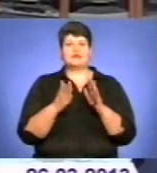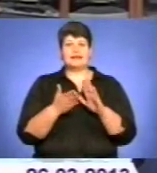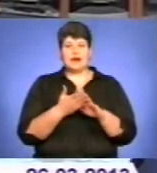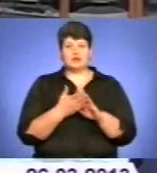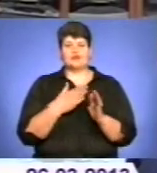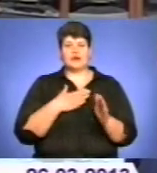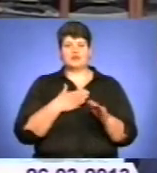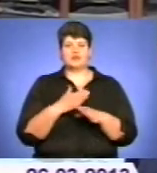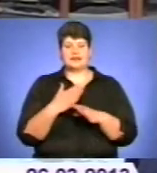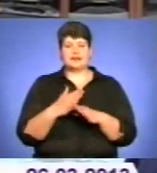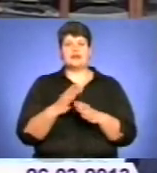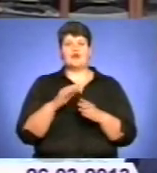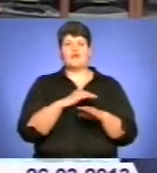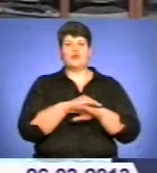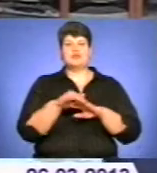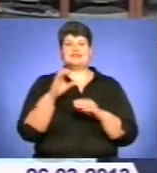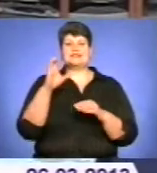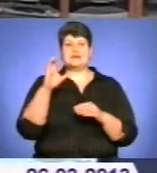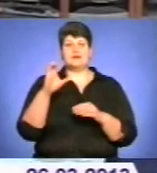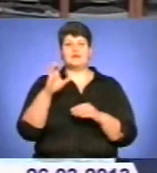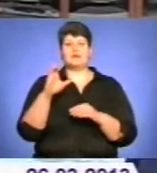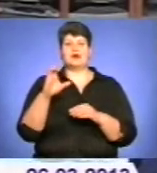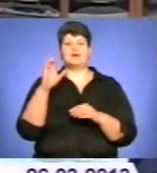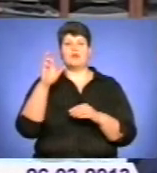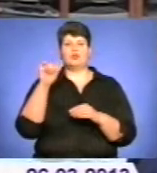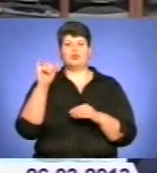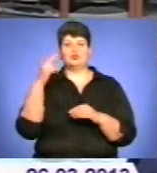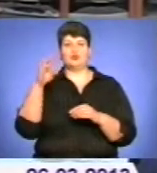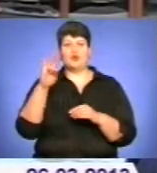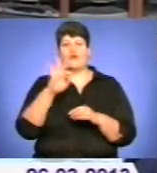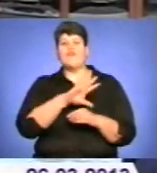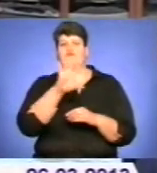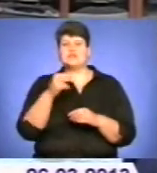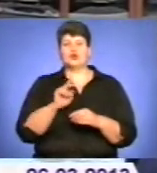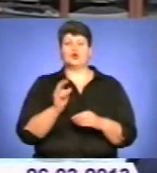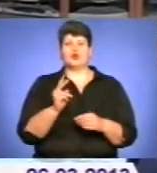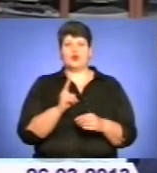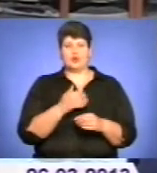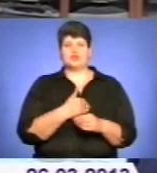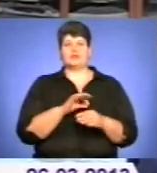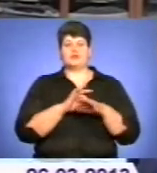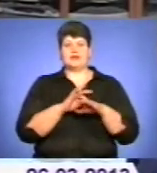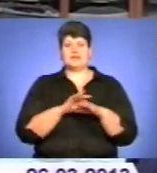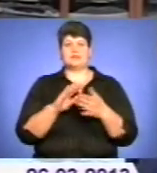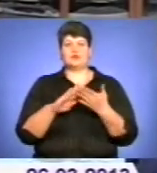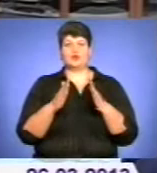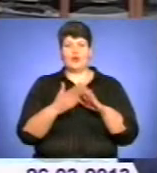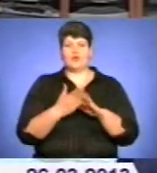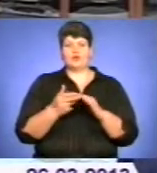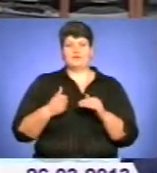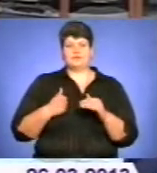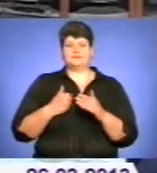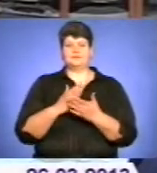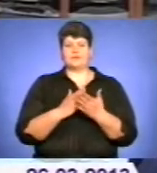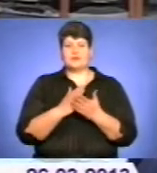знаходиться на вулиці Степана Будного. Всі особи, які мають бажання приходити з військовослужби за контрактом віком від